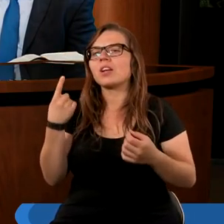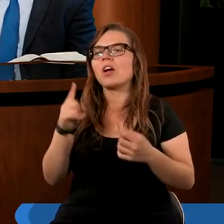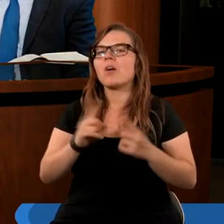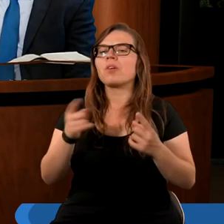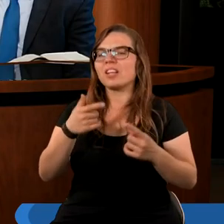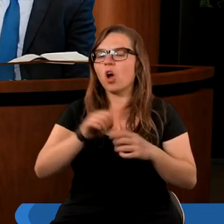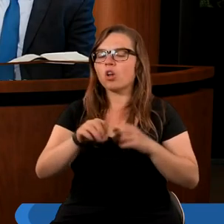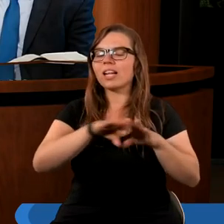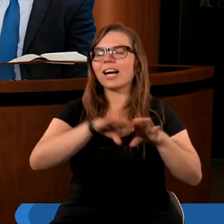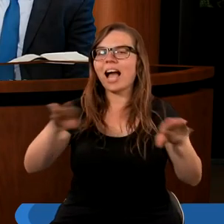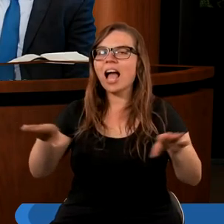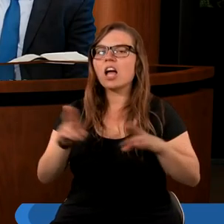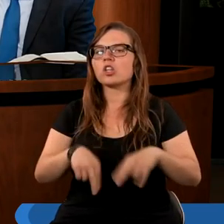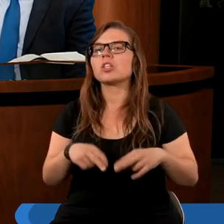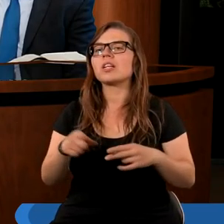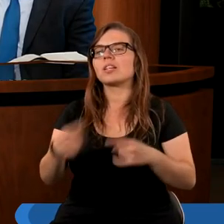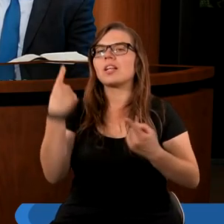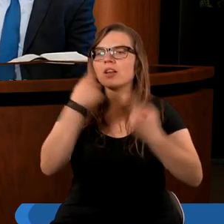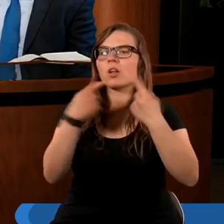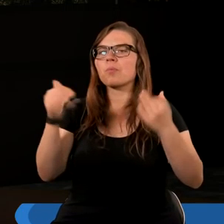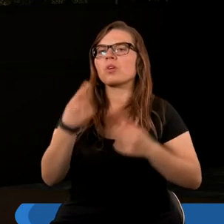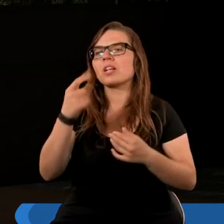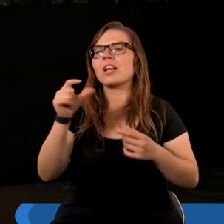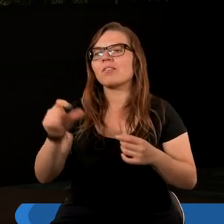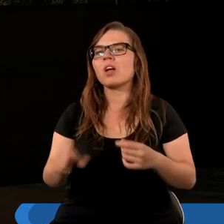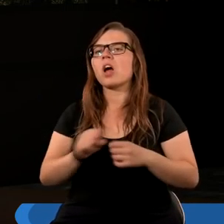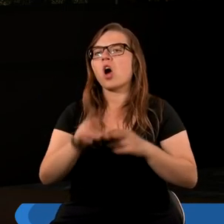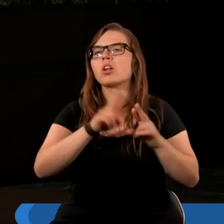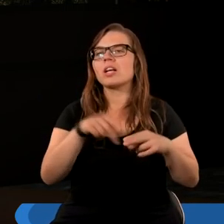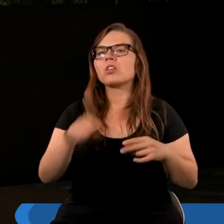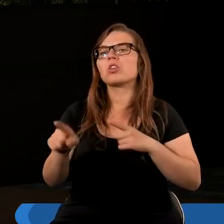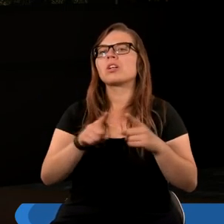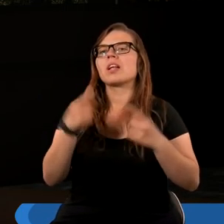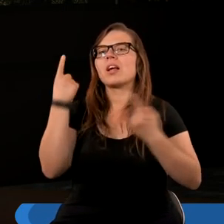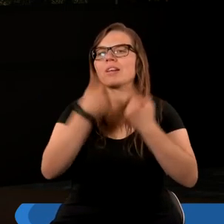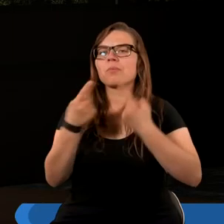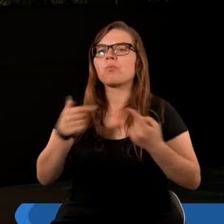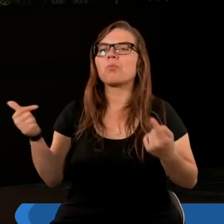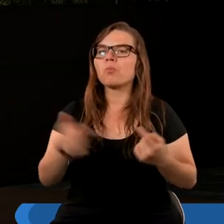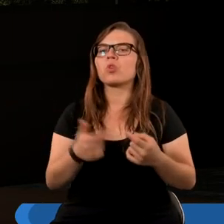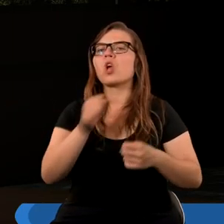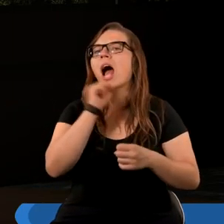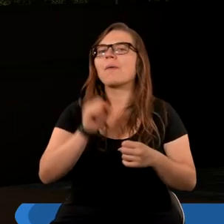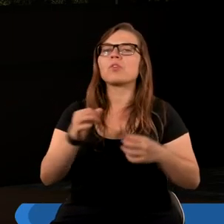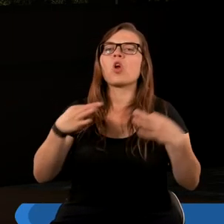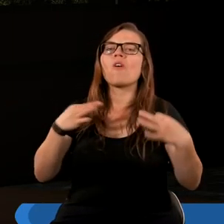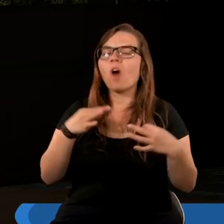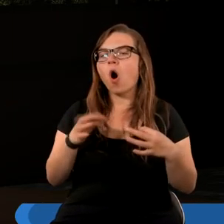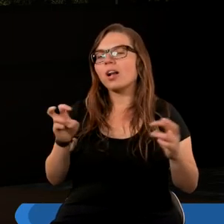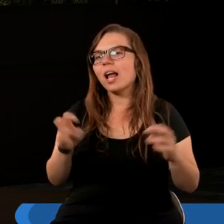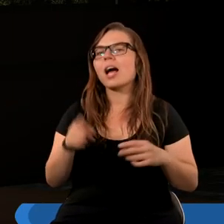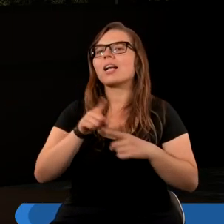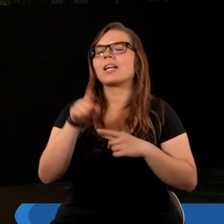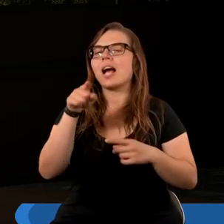werset od reszty, bo jeżeli zaczynamy interpretować jeden werset w oderwaniu od reszty, to faktycznie interpretacja może być absolutnie dowolna.